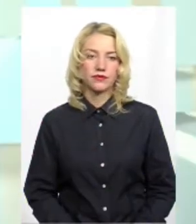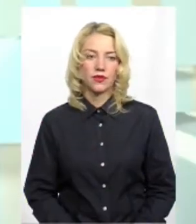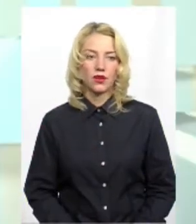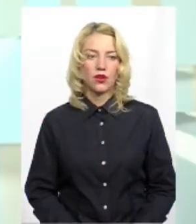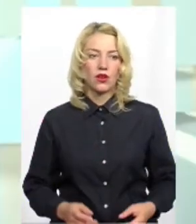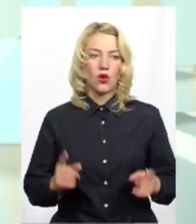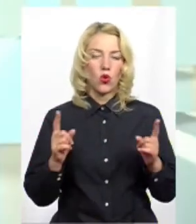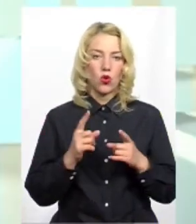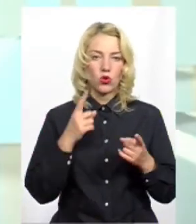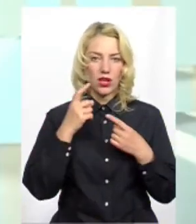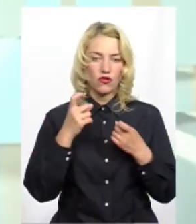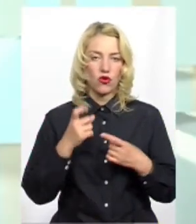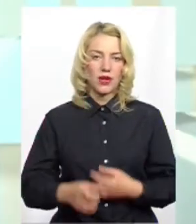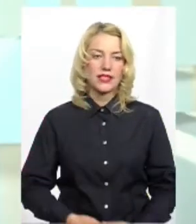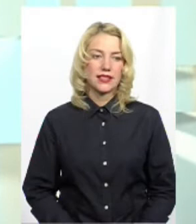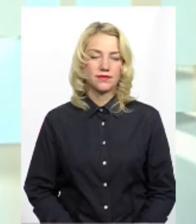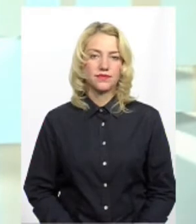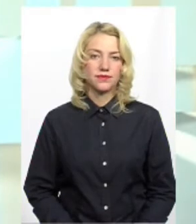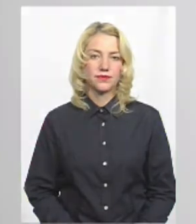Коротка інформаційна довідка, прошу.